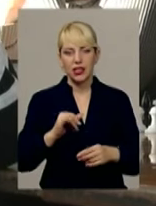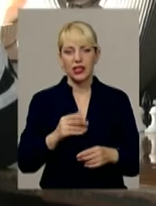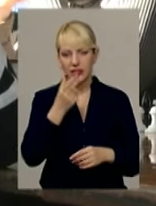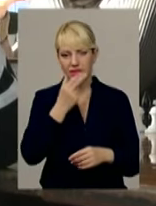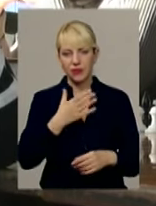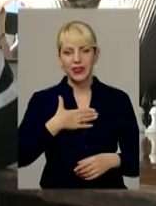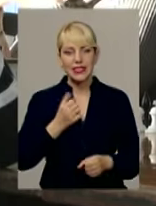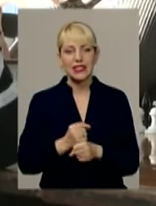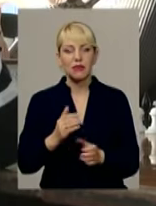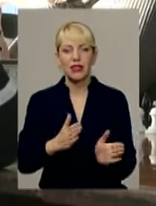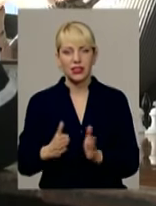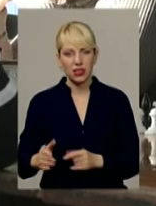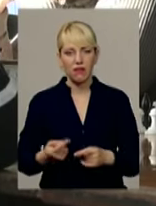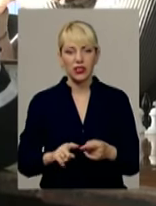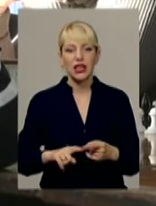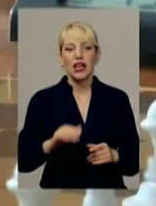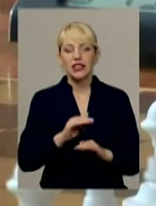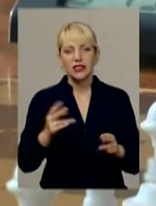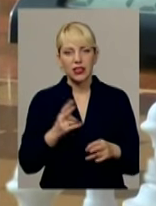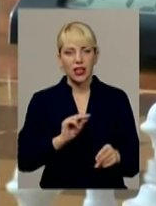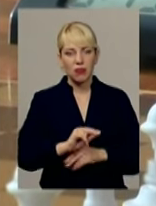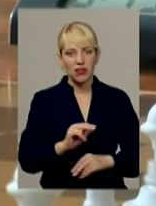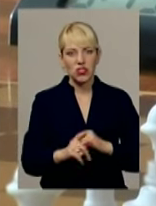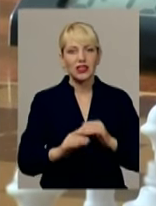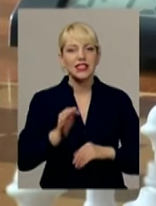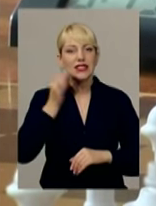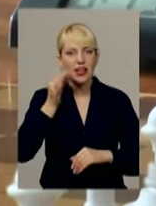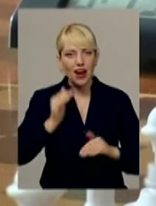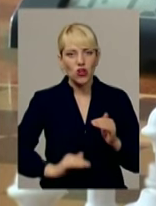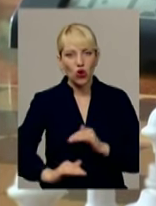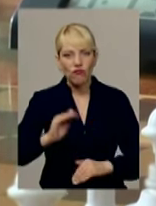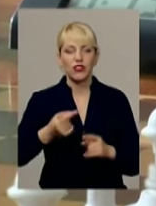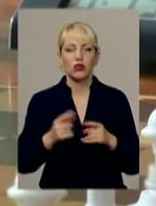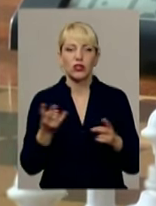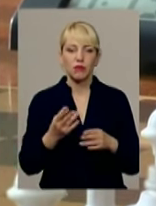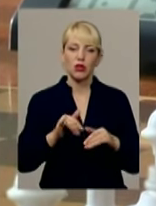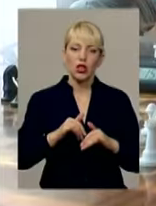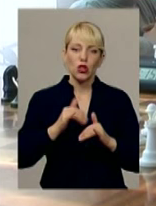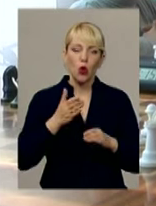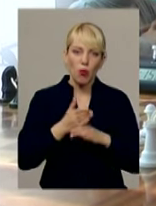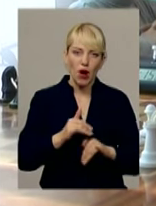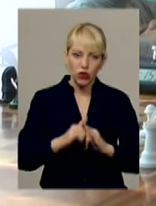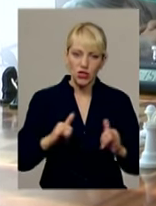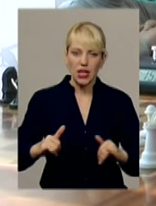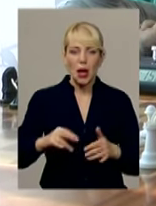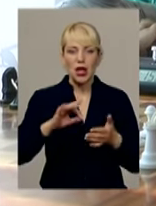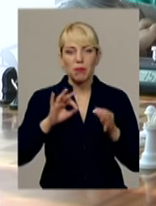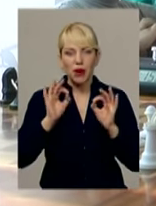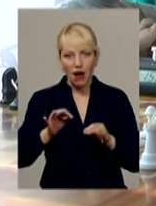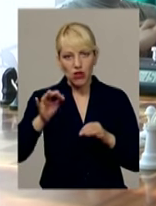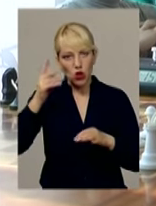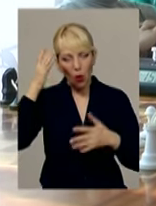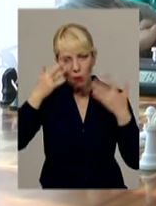Дітей слід долучати до гри у шахи з раннього віку, переконують досвідчені шахісти. Адже вони допомагають розвиватися, навчають логічно мислити та